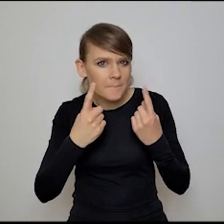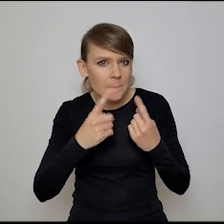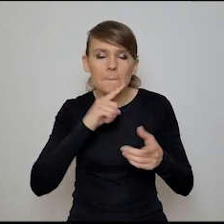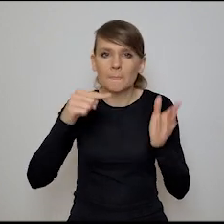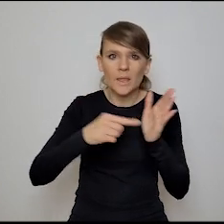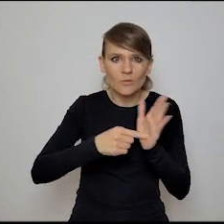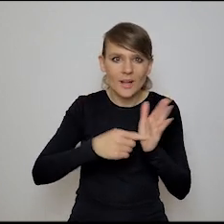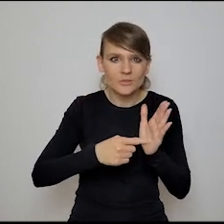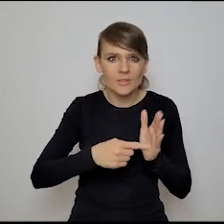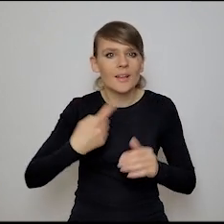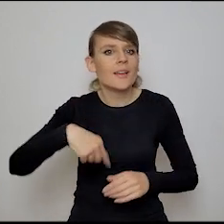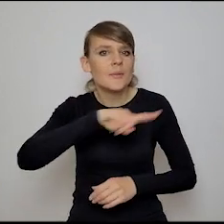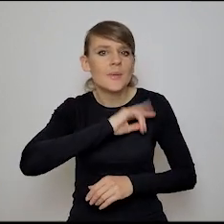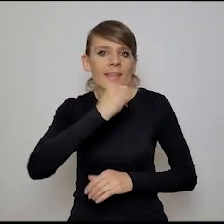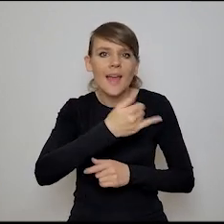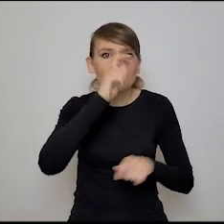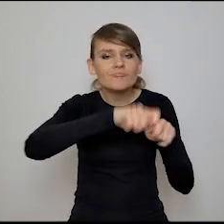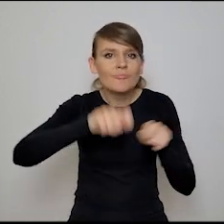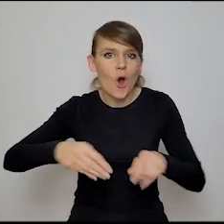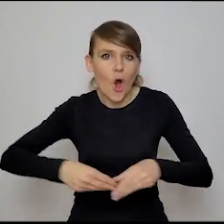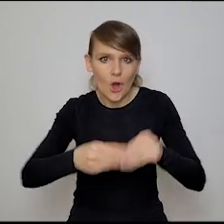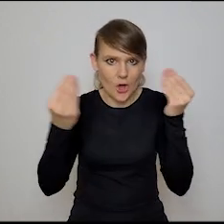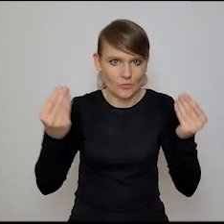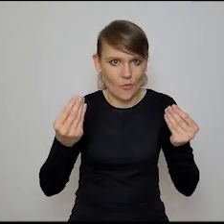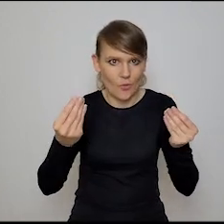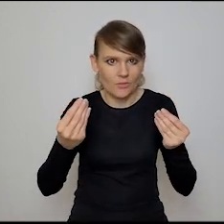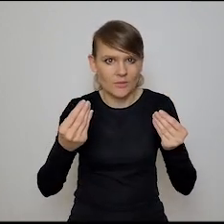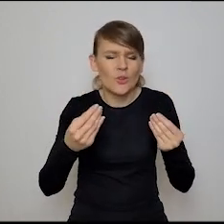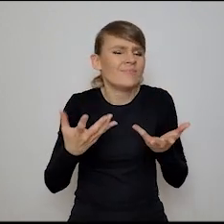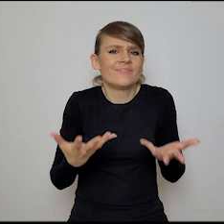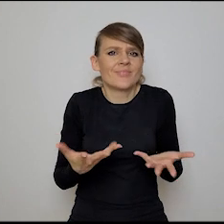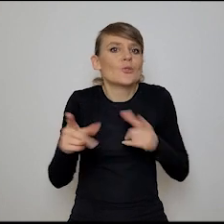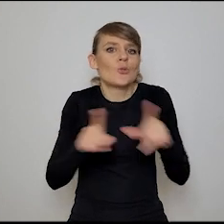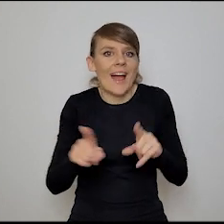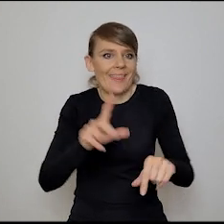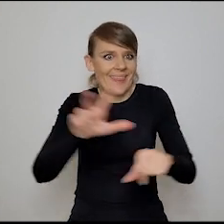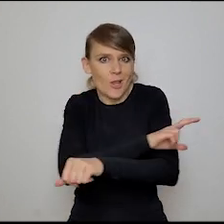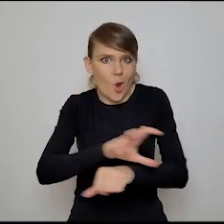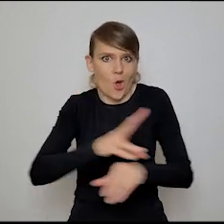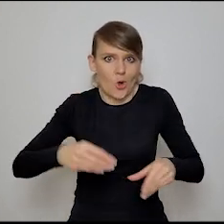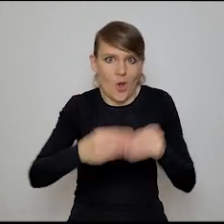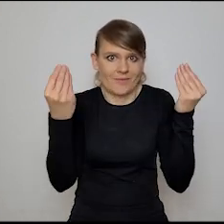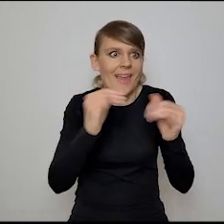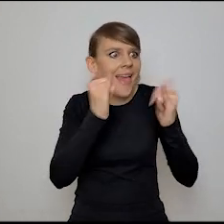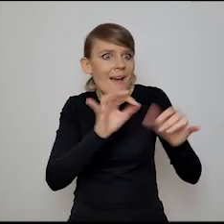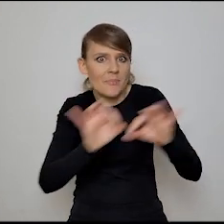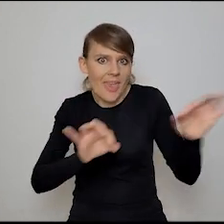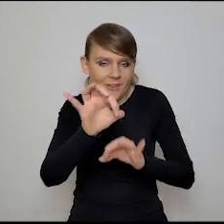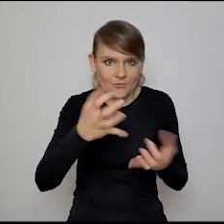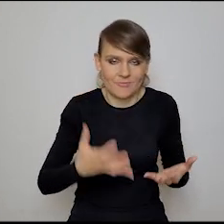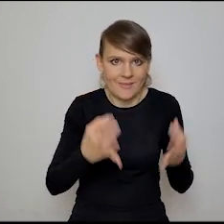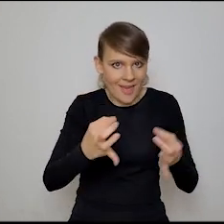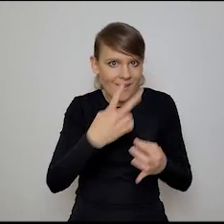właśnie, jak my mierzymy rozwój, w sensie rozwój, co to znaczy, że technologie się rozwijają? Jak to mierzyć? Że jest ich coraz